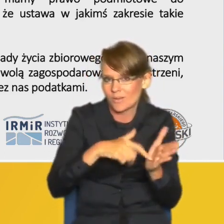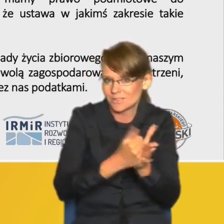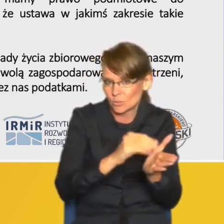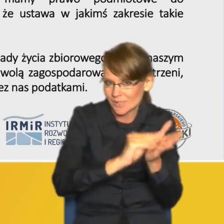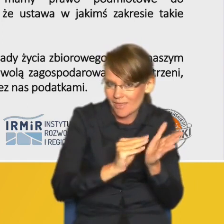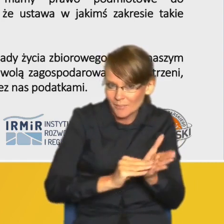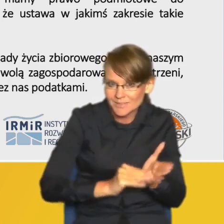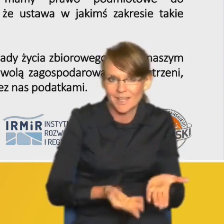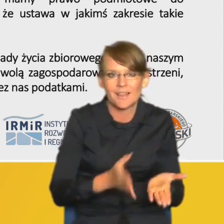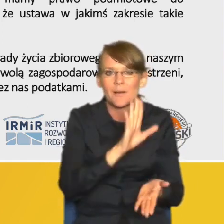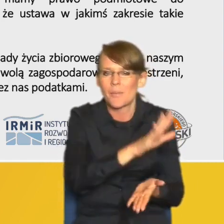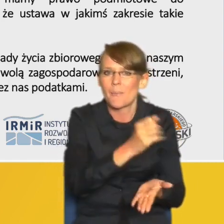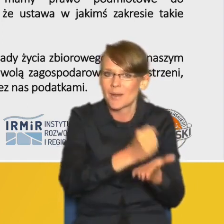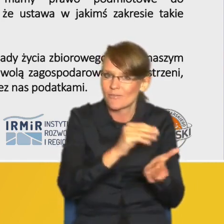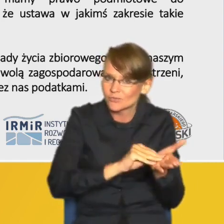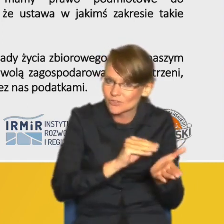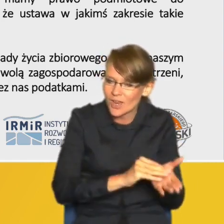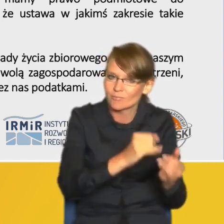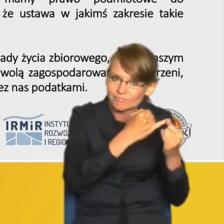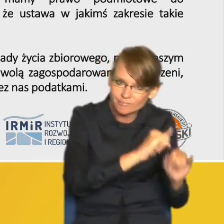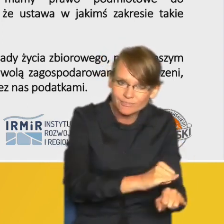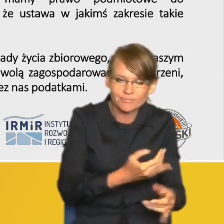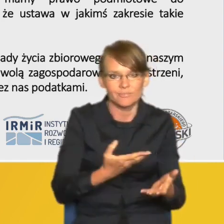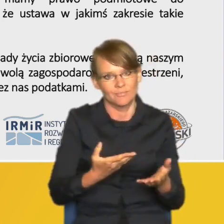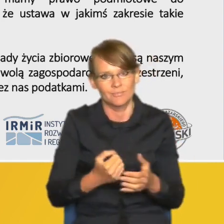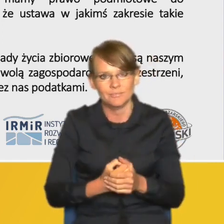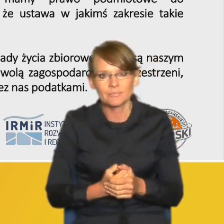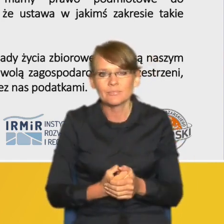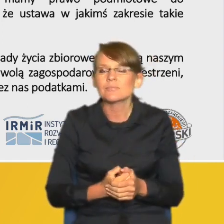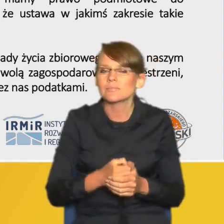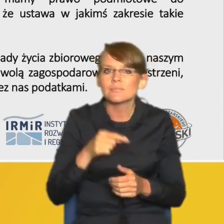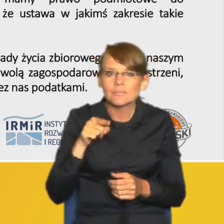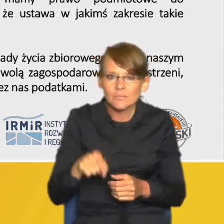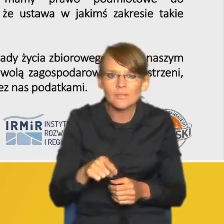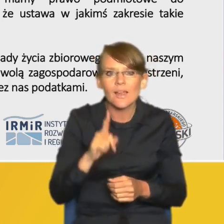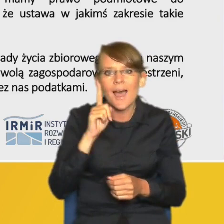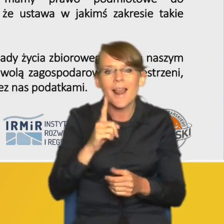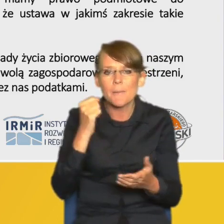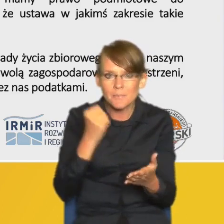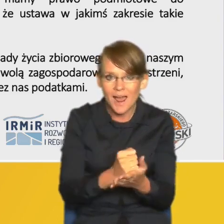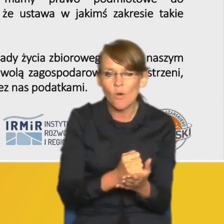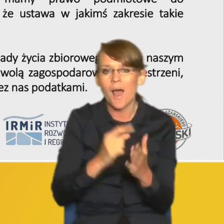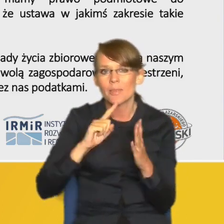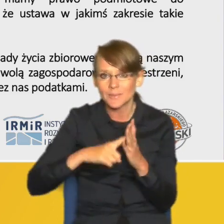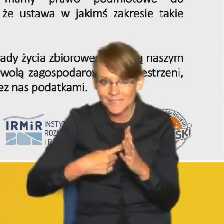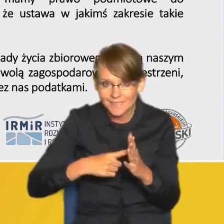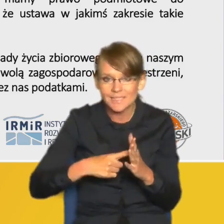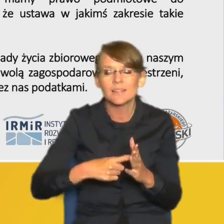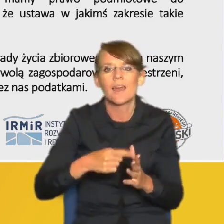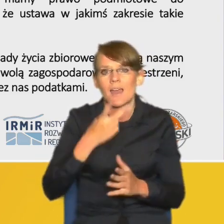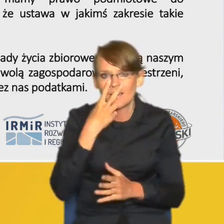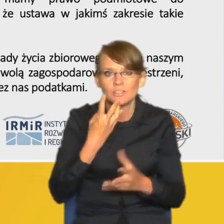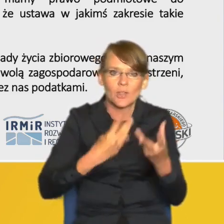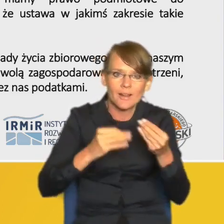zwyczajowe, ale jednak w tym aspekcie prawa administracyjnego coraz więcej